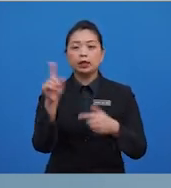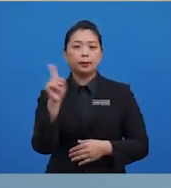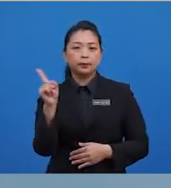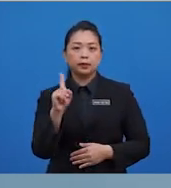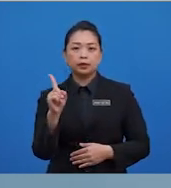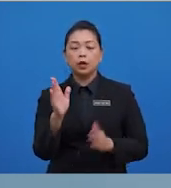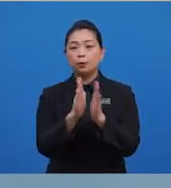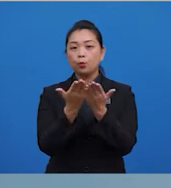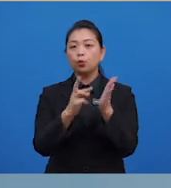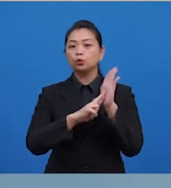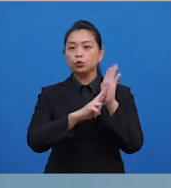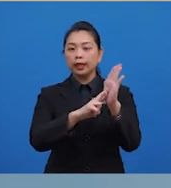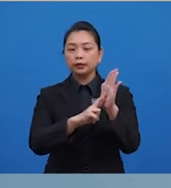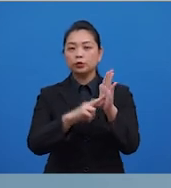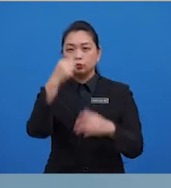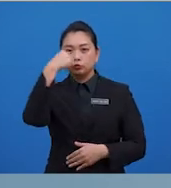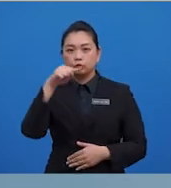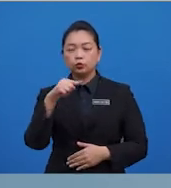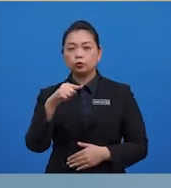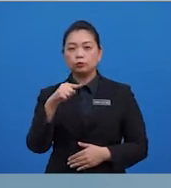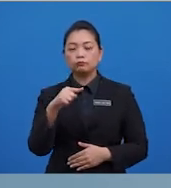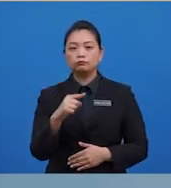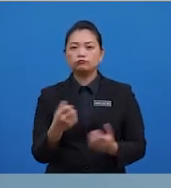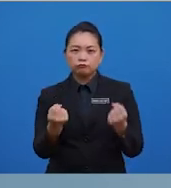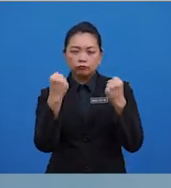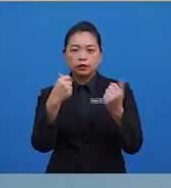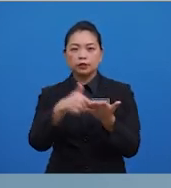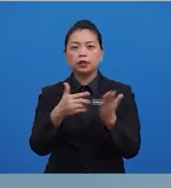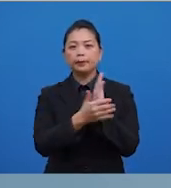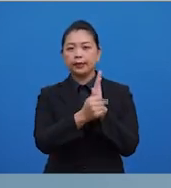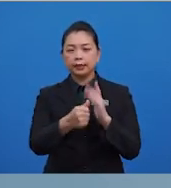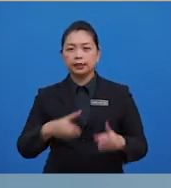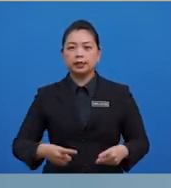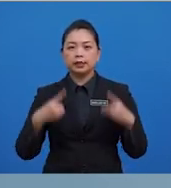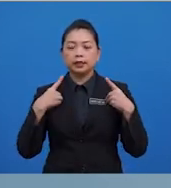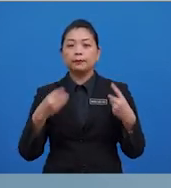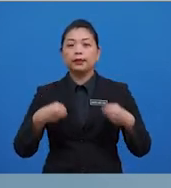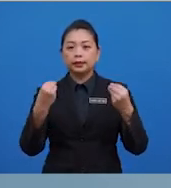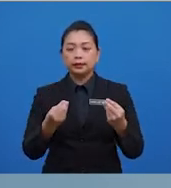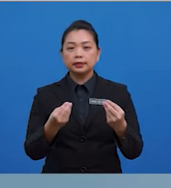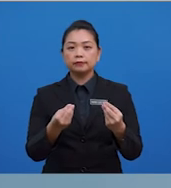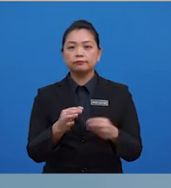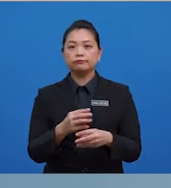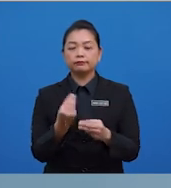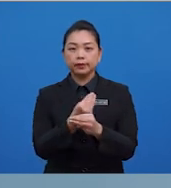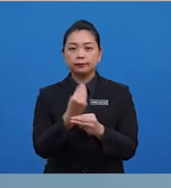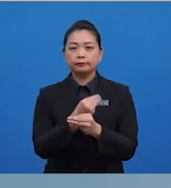ataupun mana-mana buku rujukan untuk memantapkan kemahiran diri bagi